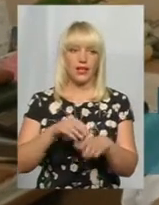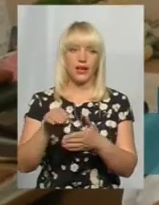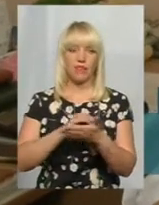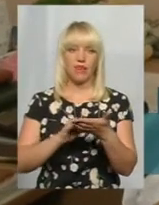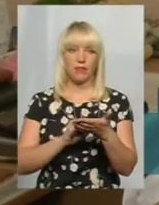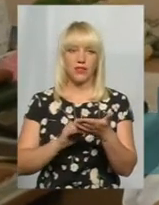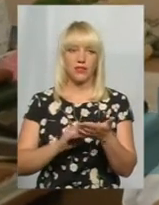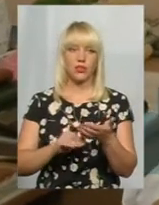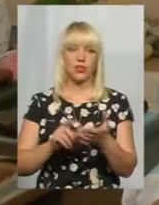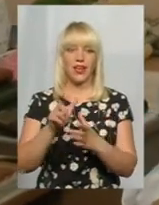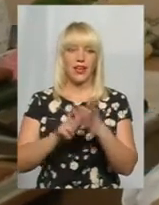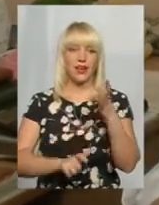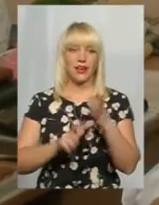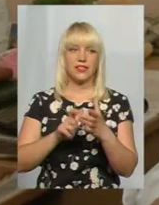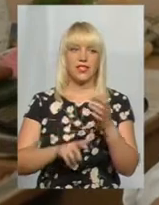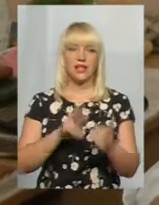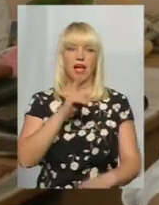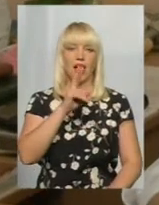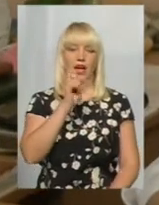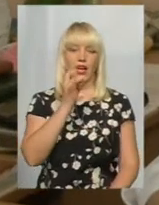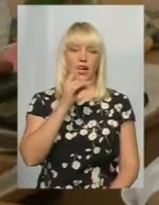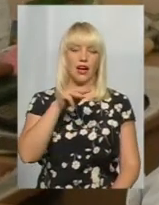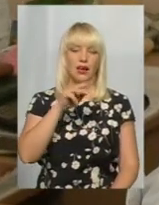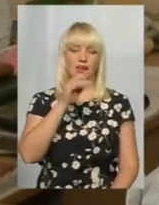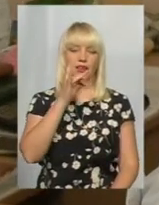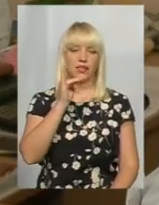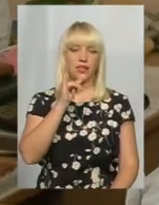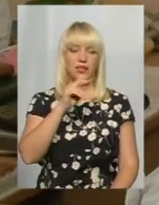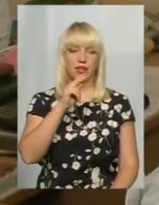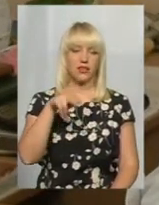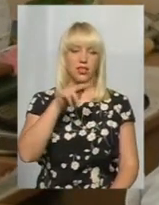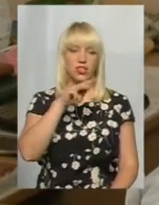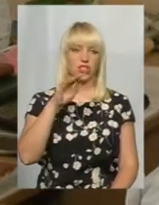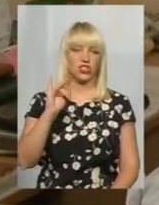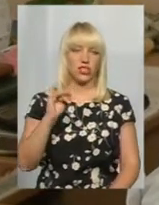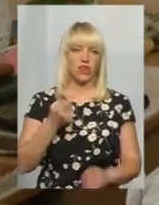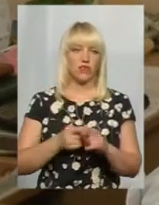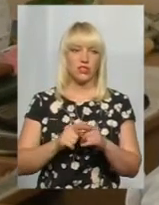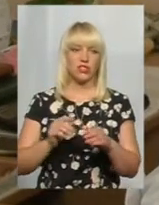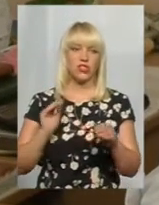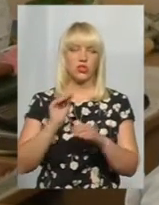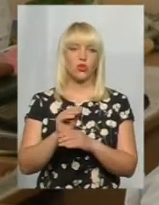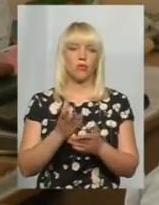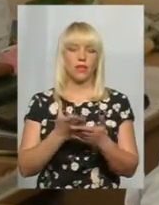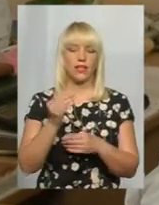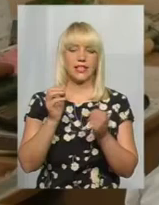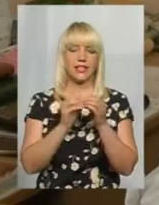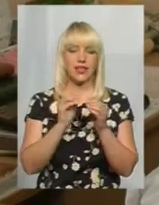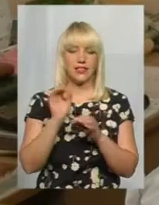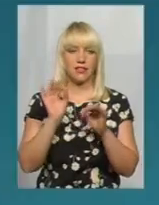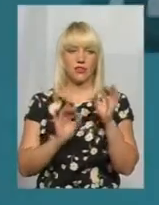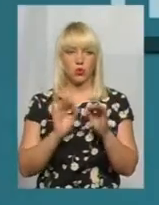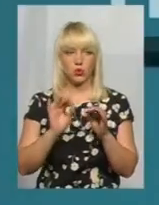рецепт на картриджі, який є з доплатою. Ну, там близько 10% вартості препарату